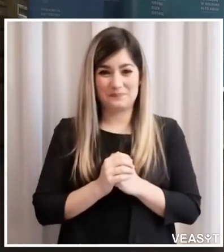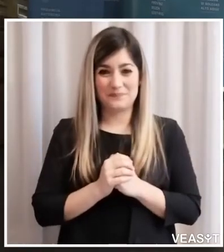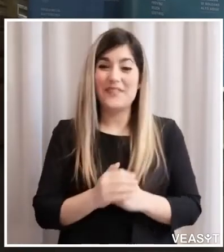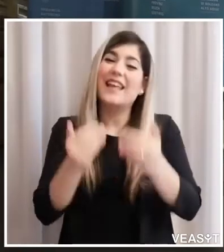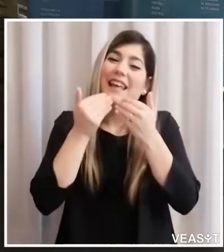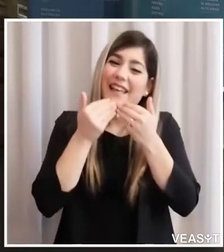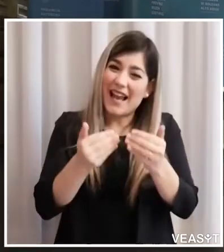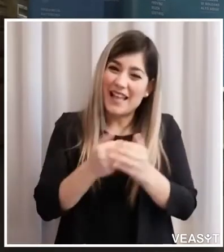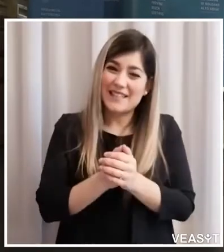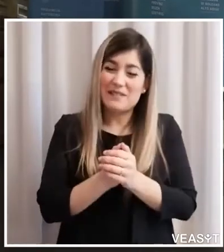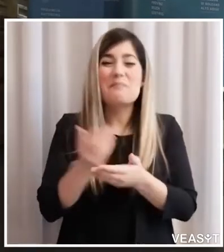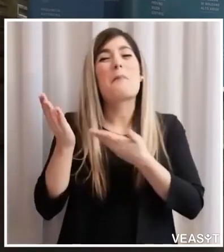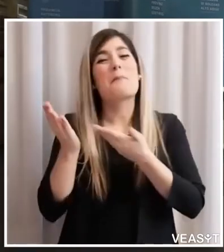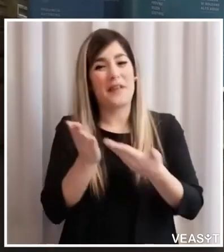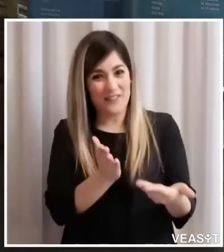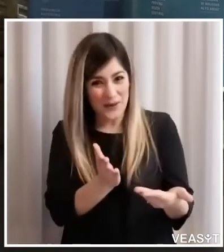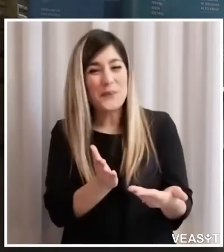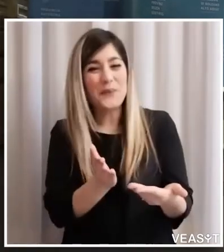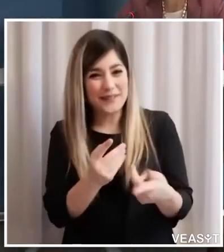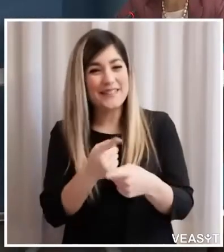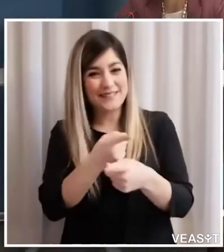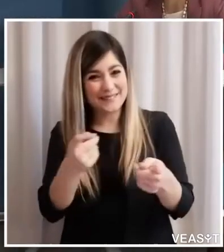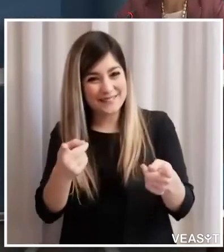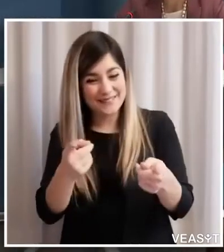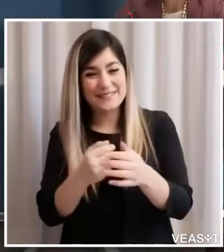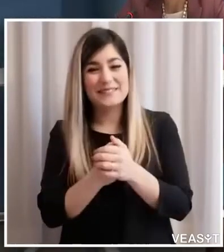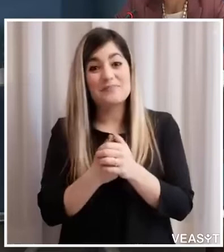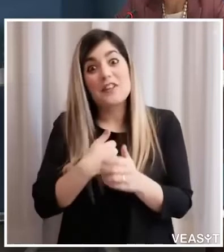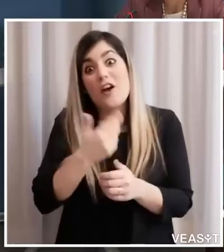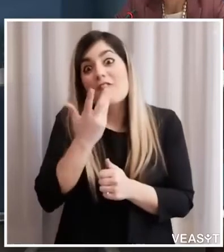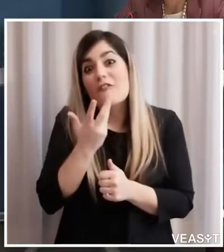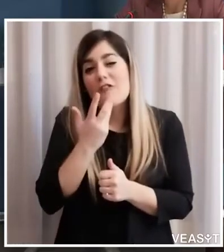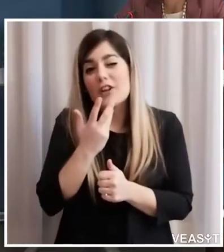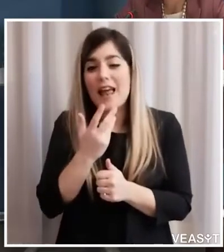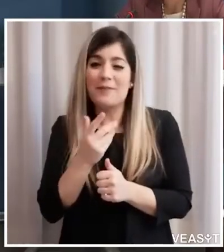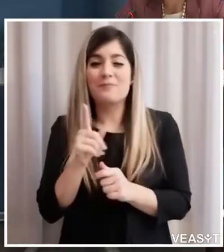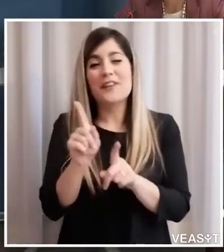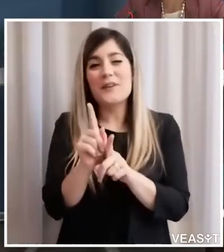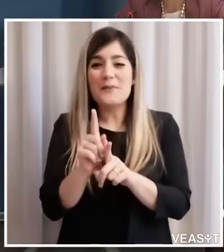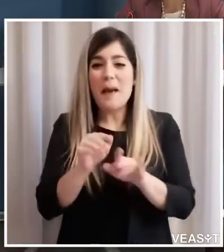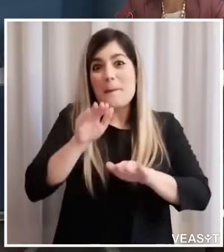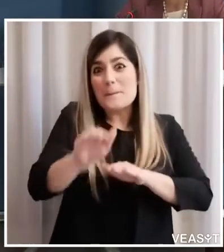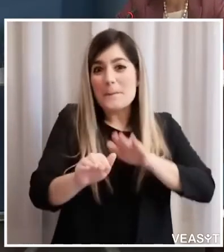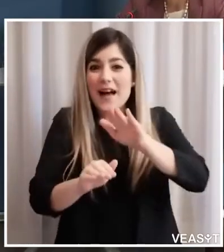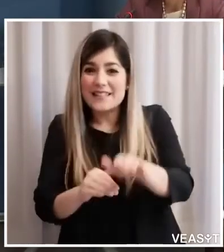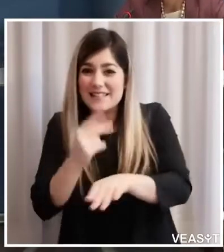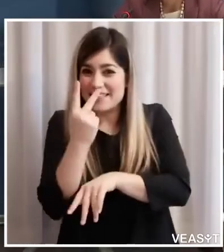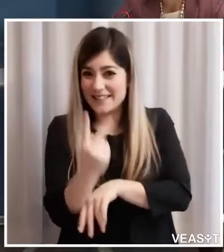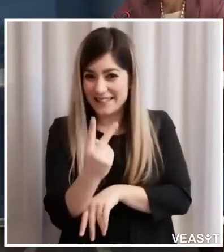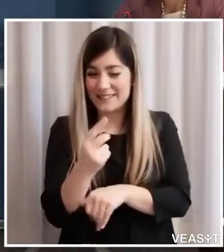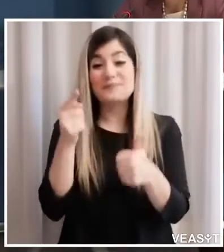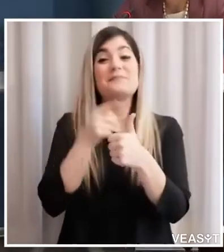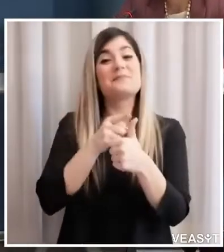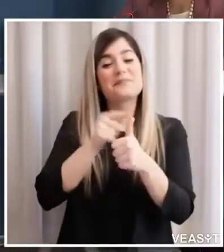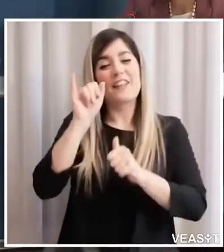Grazie, un cordiale buon minuto anche da parte mia oggi vorrei fare due passi il primo